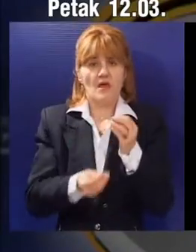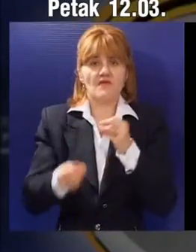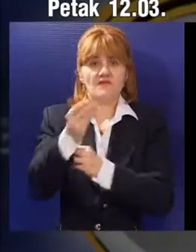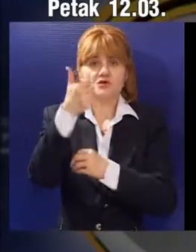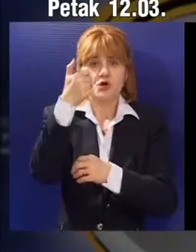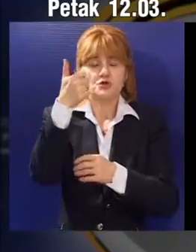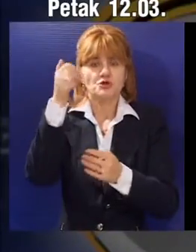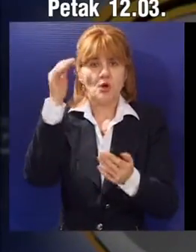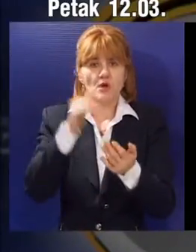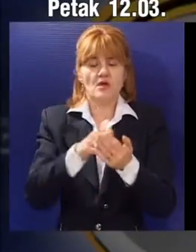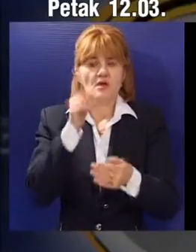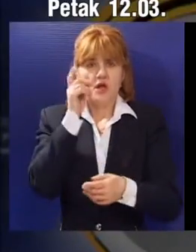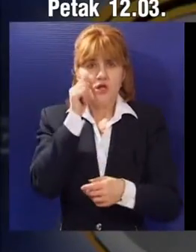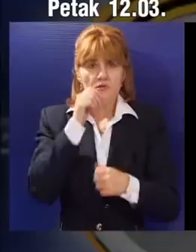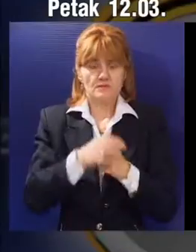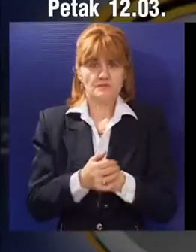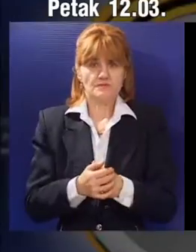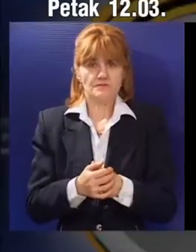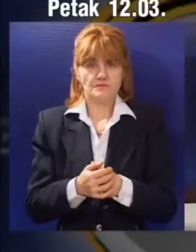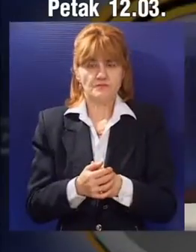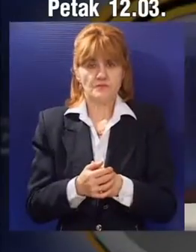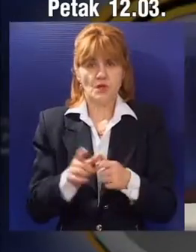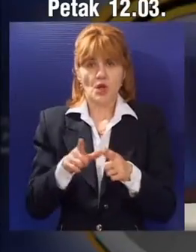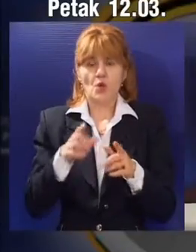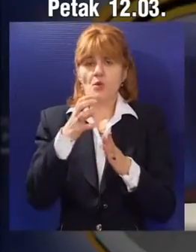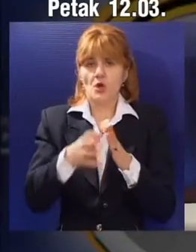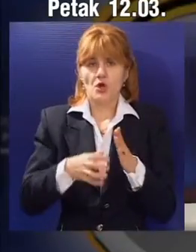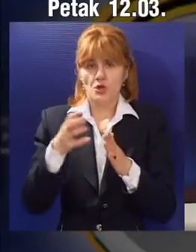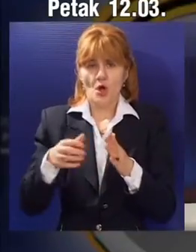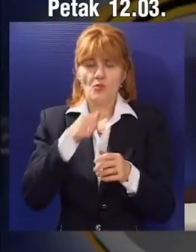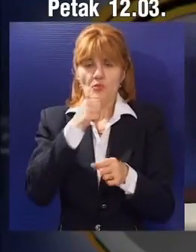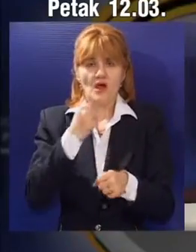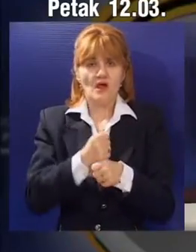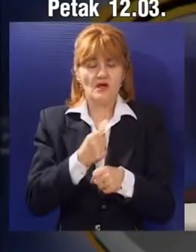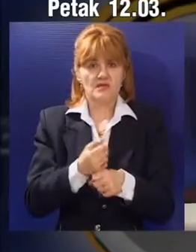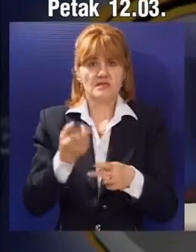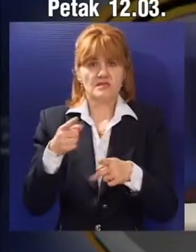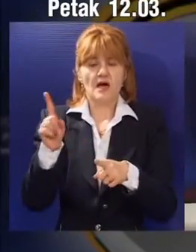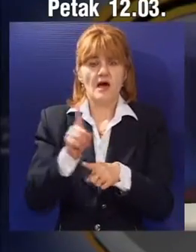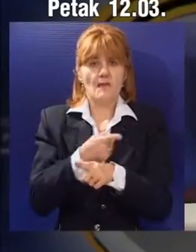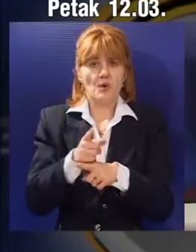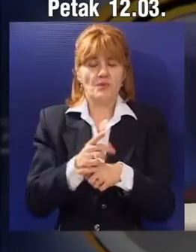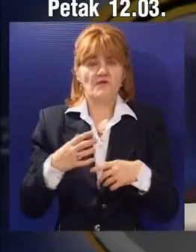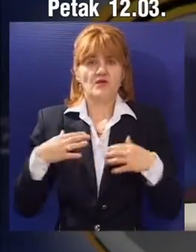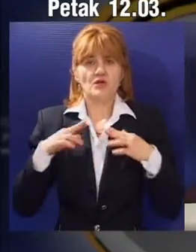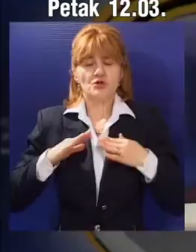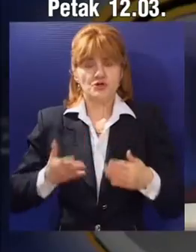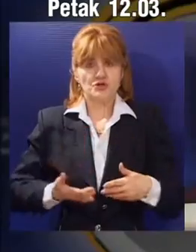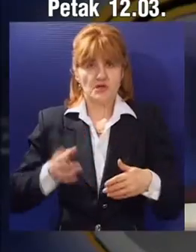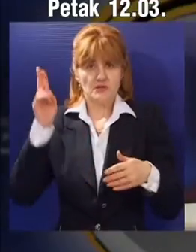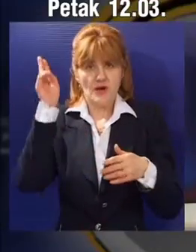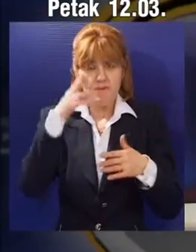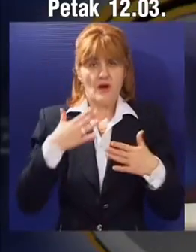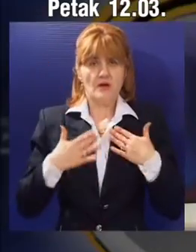više stotina hiljada građana. U toku je izrada idejnog projekta za sanaciju ženskog štranda na